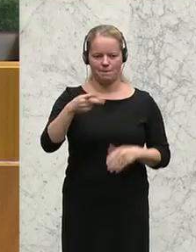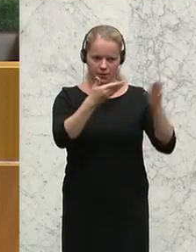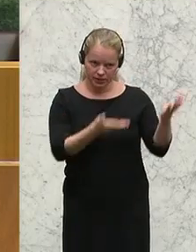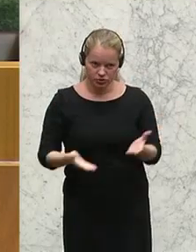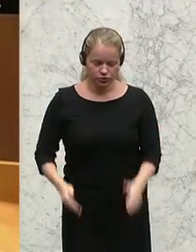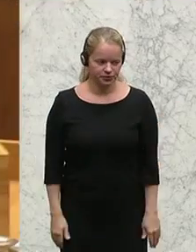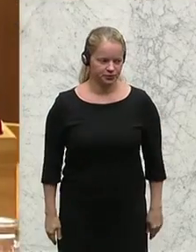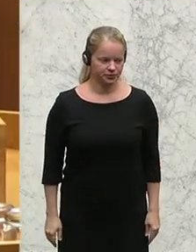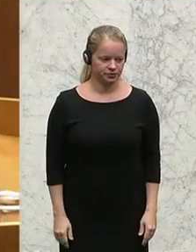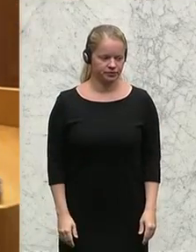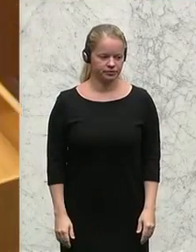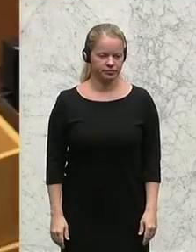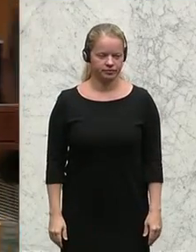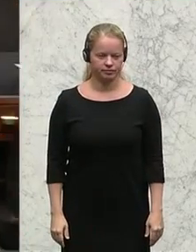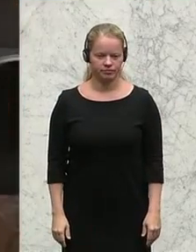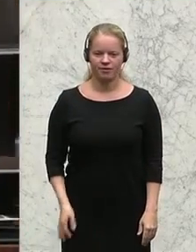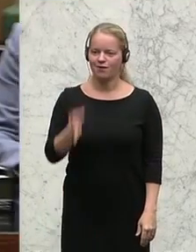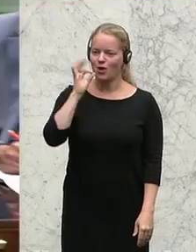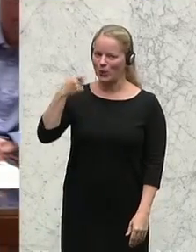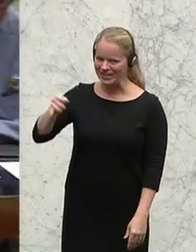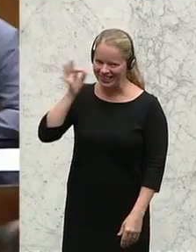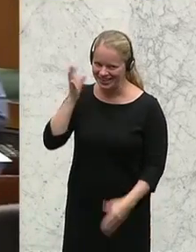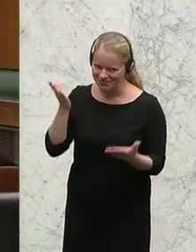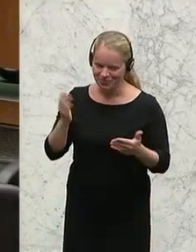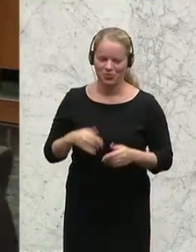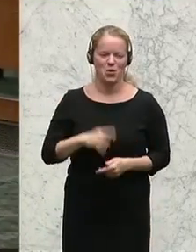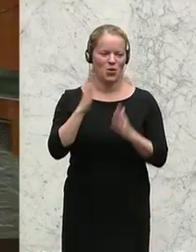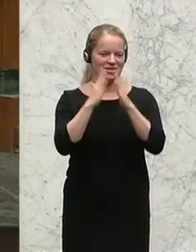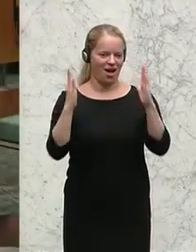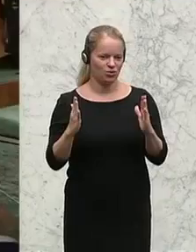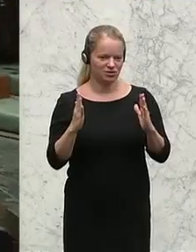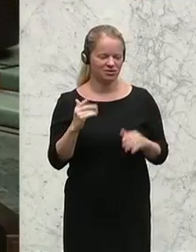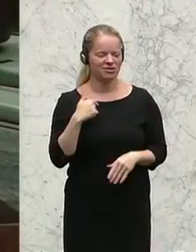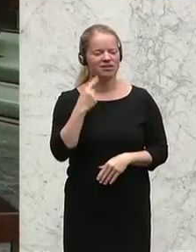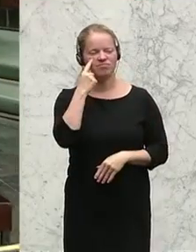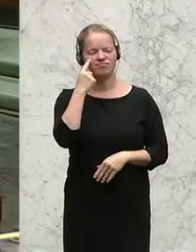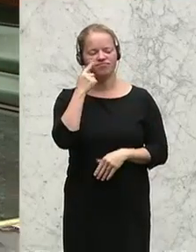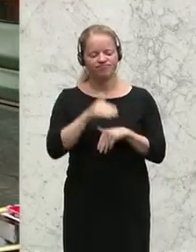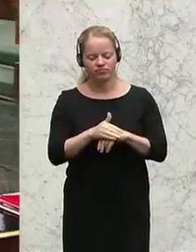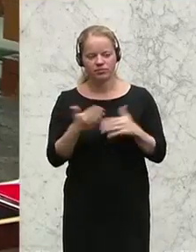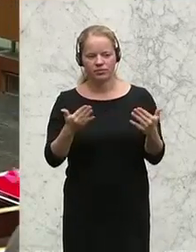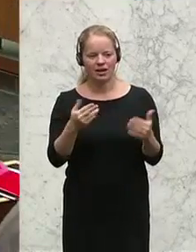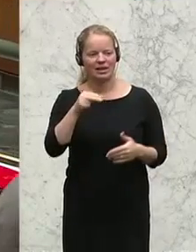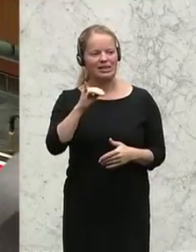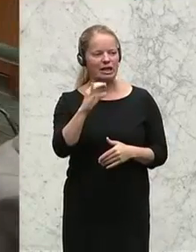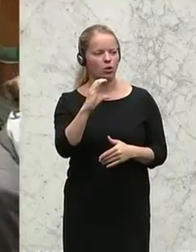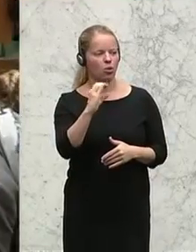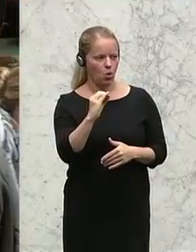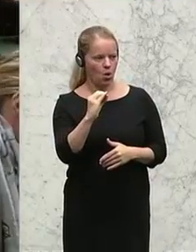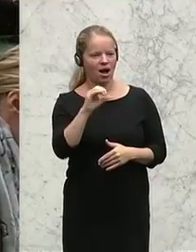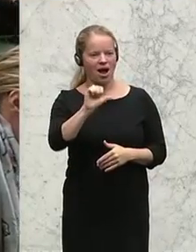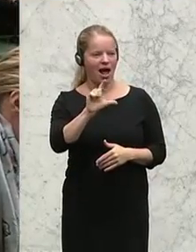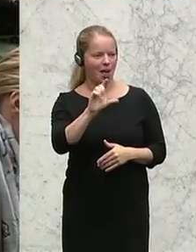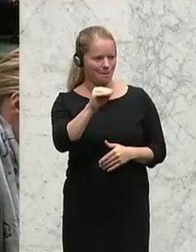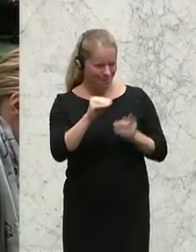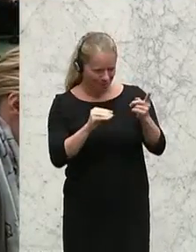Nächster Redner, Josef Tschapp. Ich muss feststellen, den Nico Alm, den ich an sich sehr schätze, haben ein bisschen